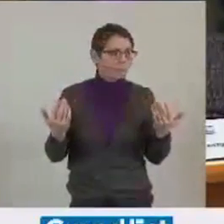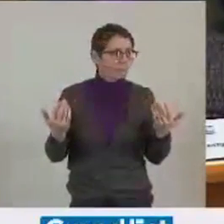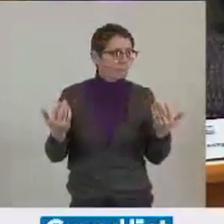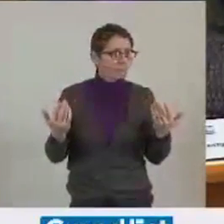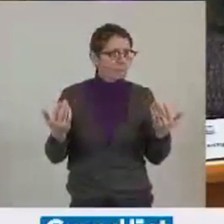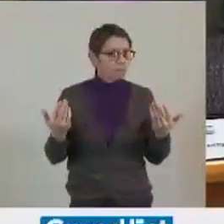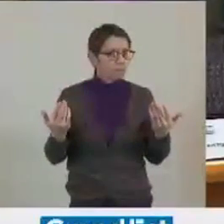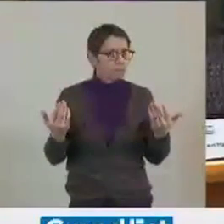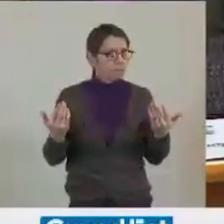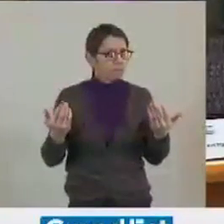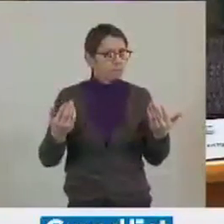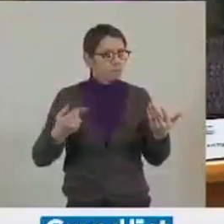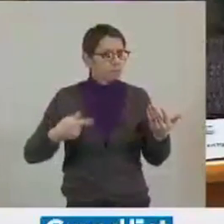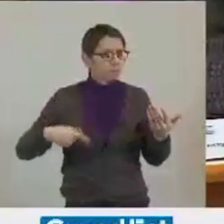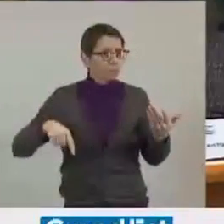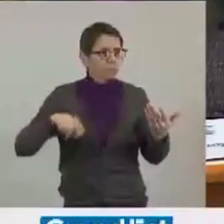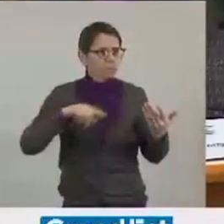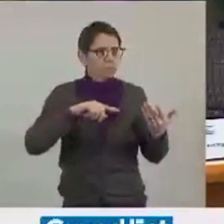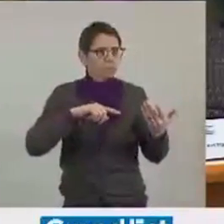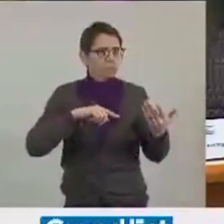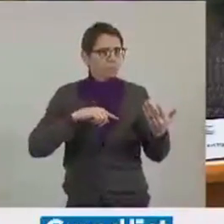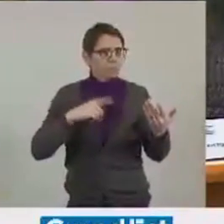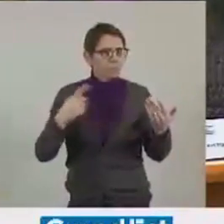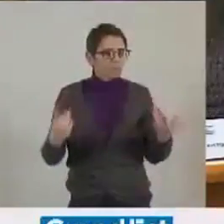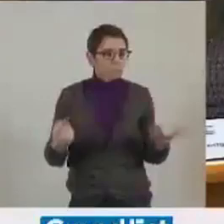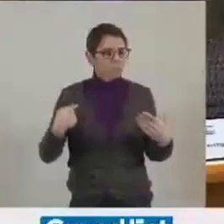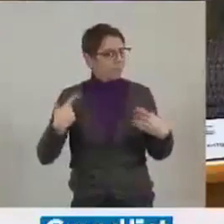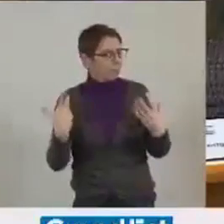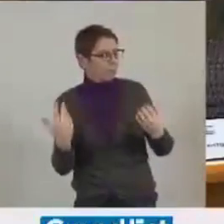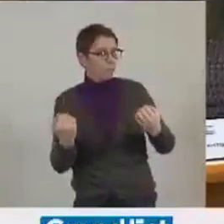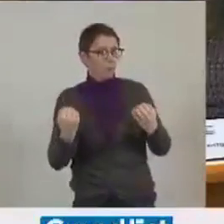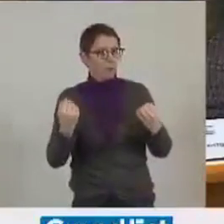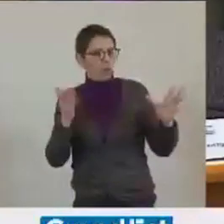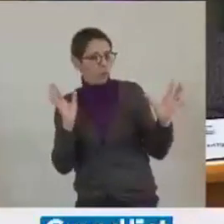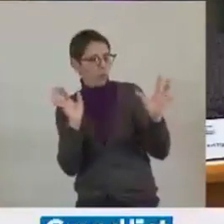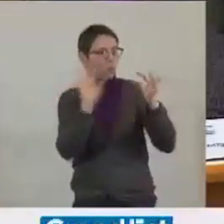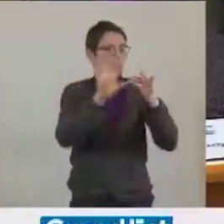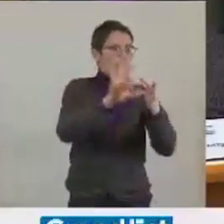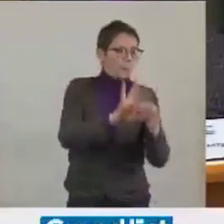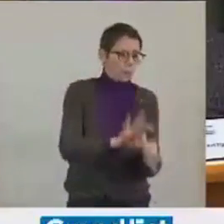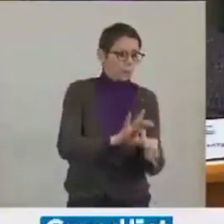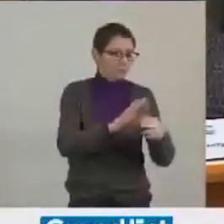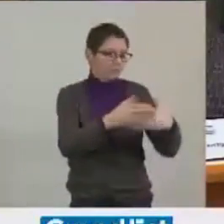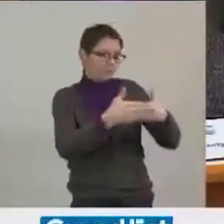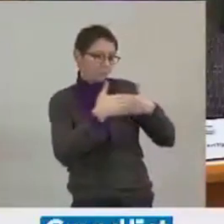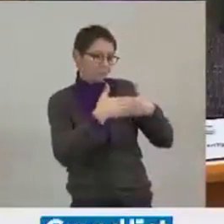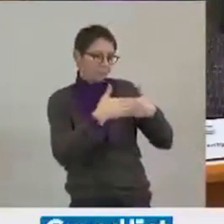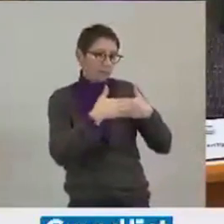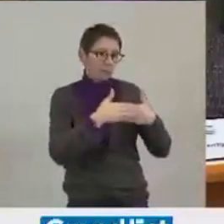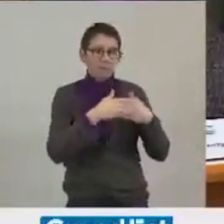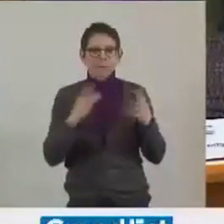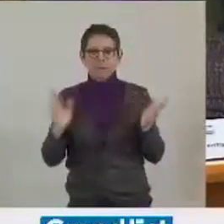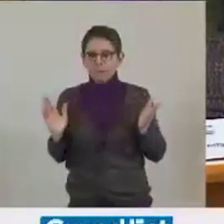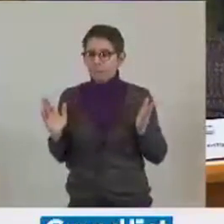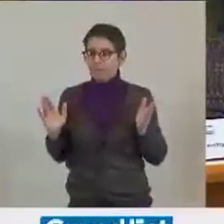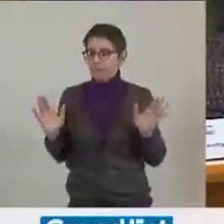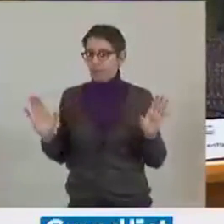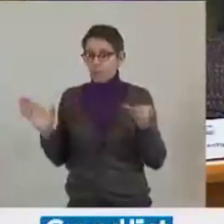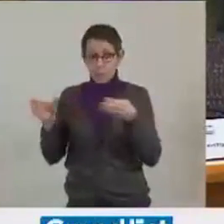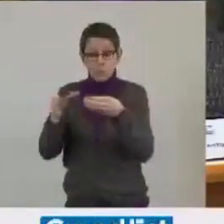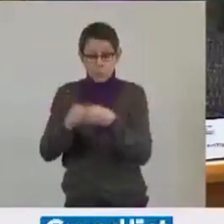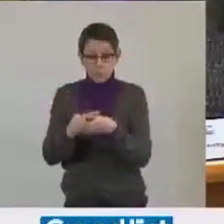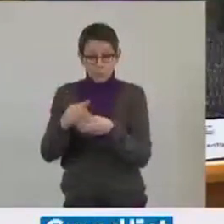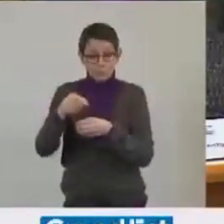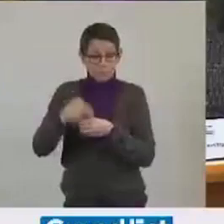de chacun de nos bassins de vie, fort de notre proximité, notre groupe avait construit un programme